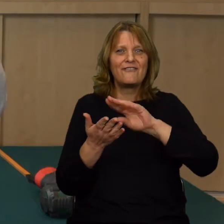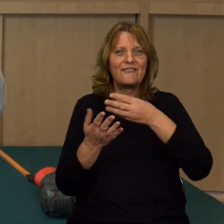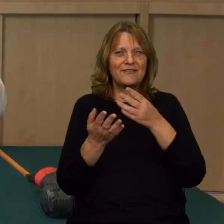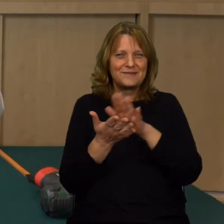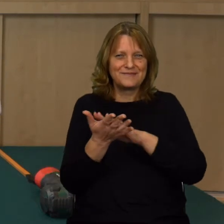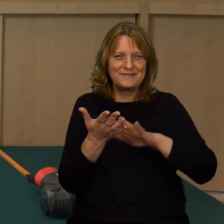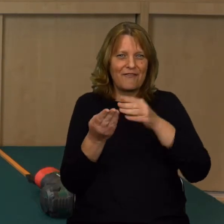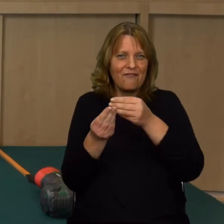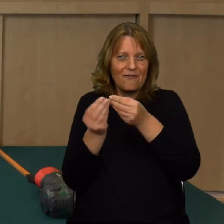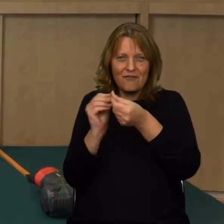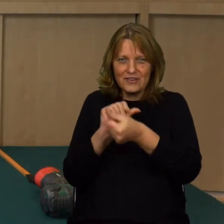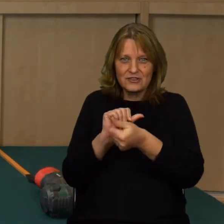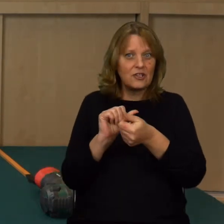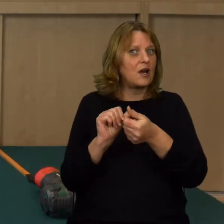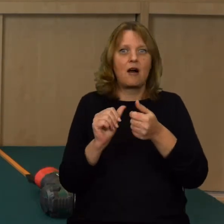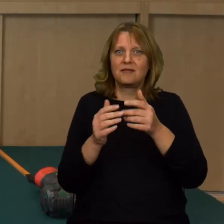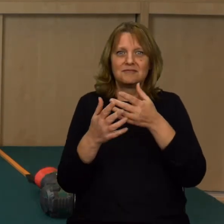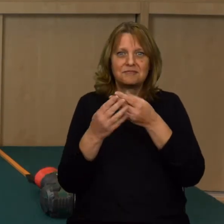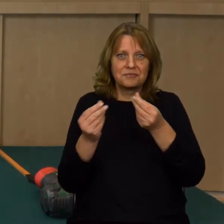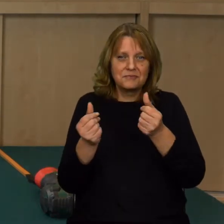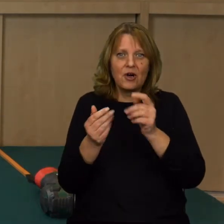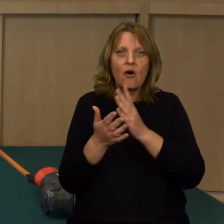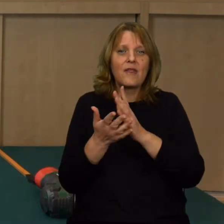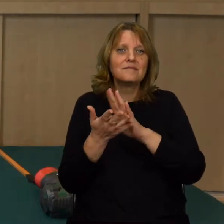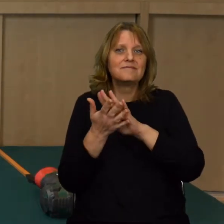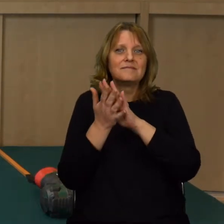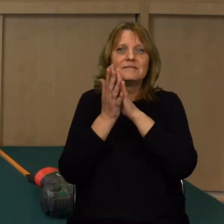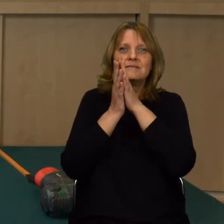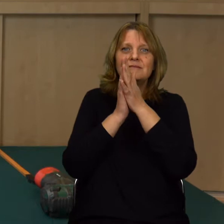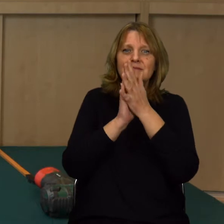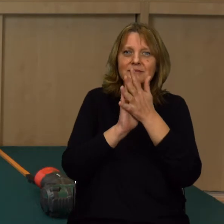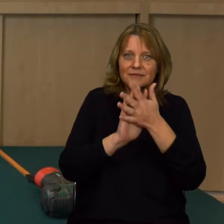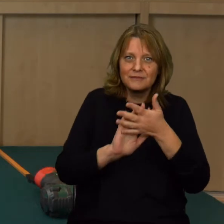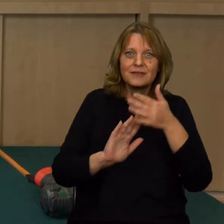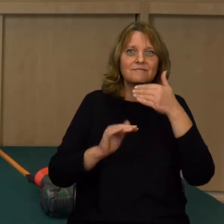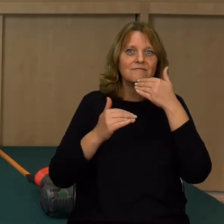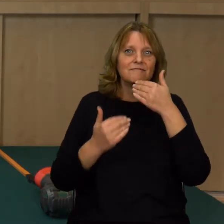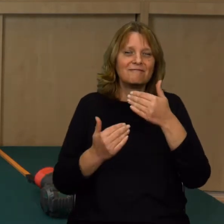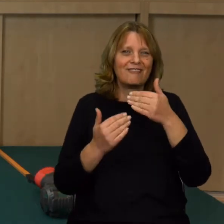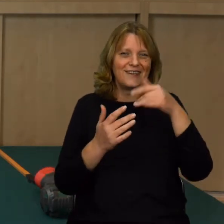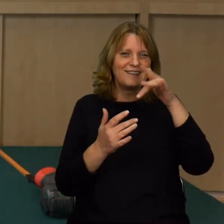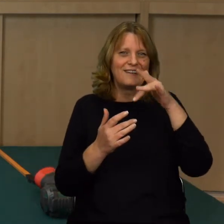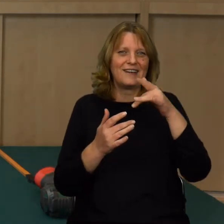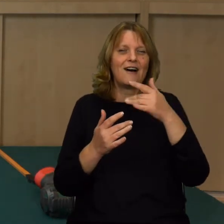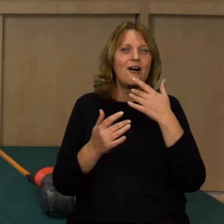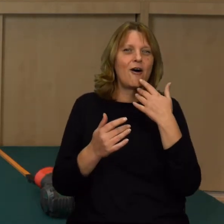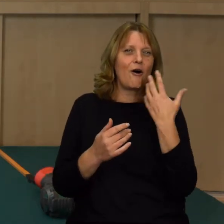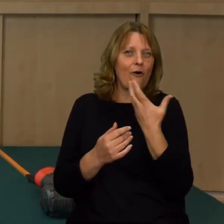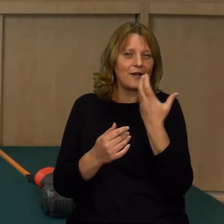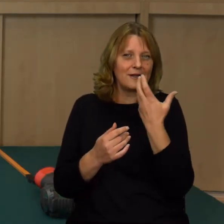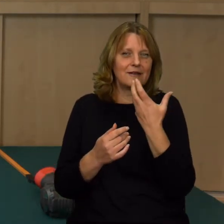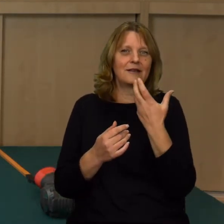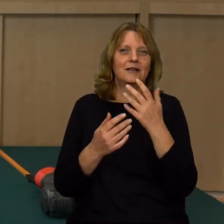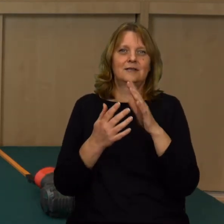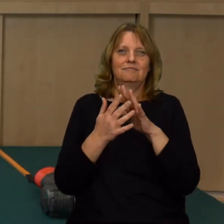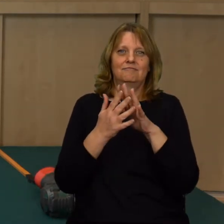zaklęta, nie zostaje zmieniona, zostaje zmieniona tutaj właśnie przy użyciu tej plazmy, którą jest ogień, można by